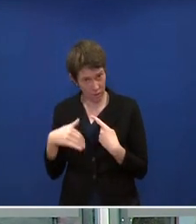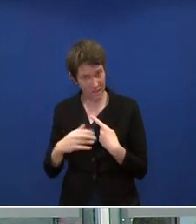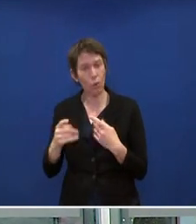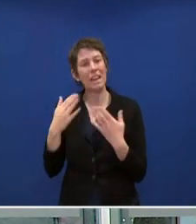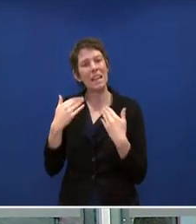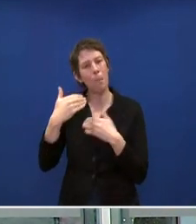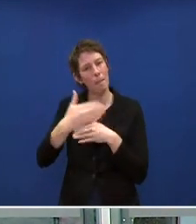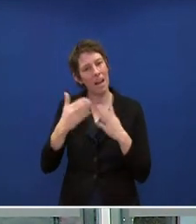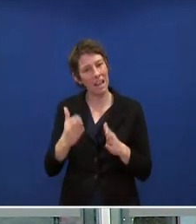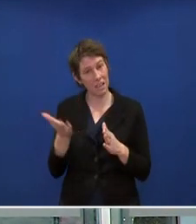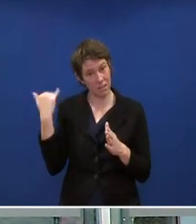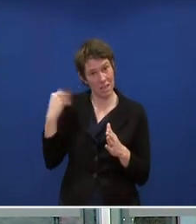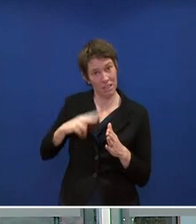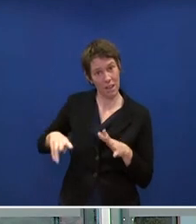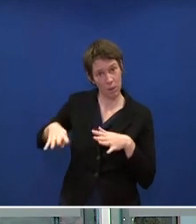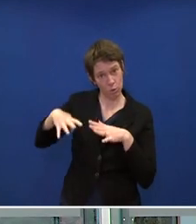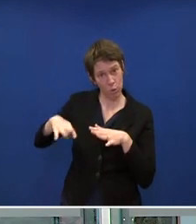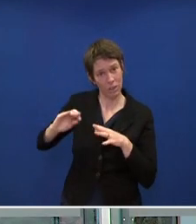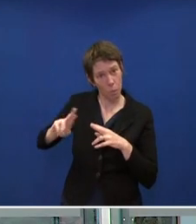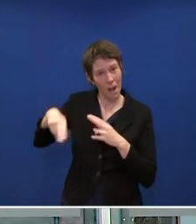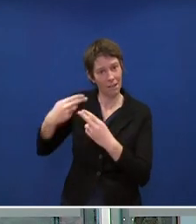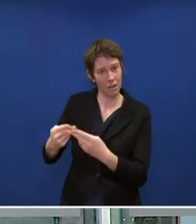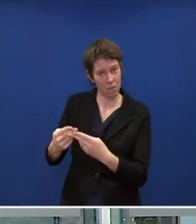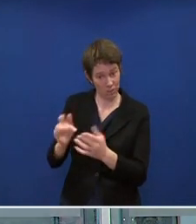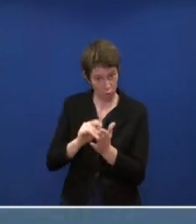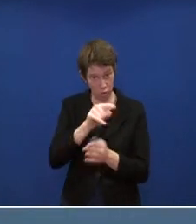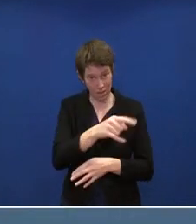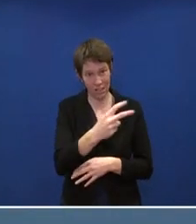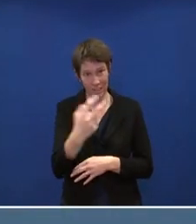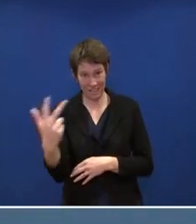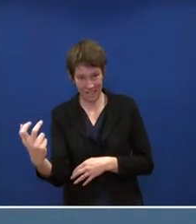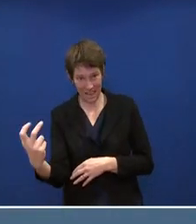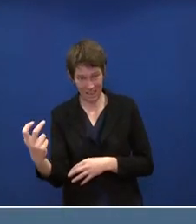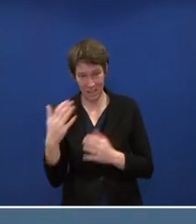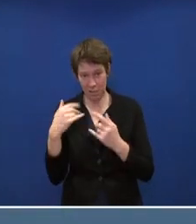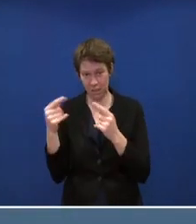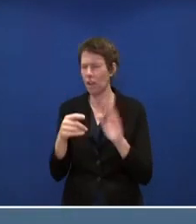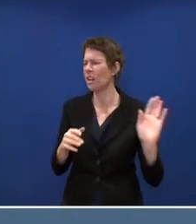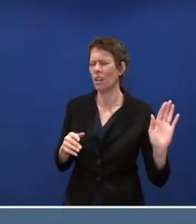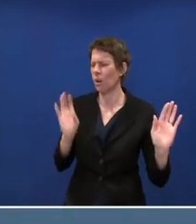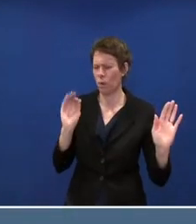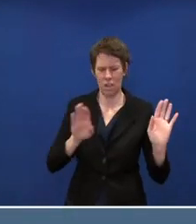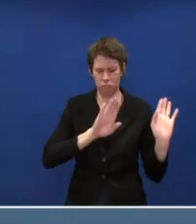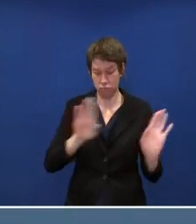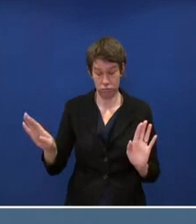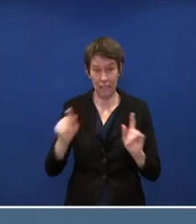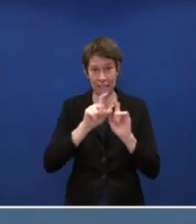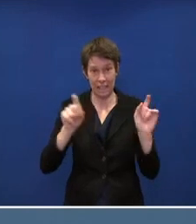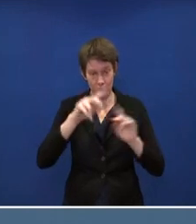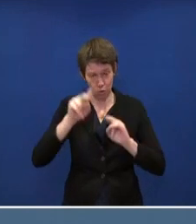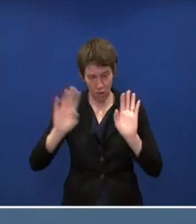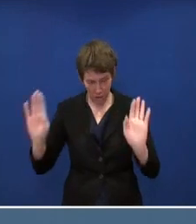Klimapaket von 2019 noch mal angepasst wurde. Okay, das sind jetzt unterschiedliche Themen. Ich fange mal an mit